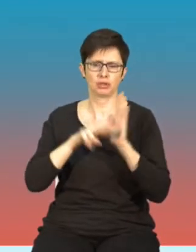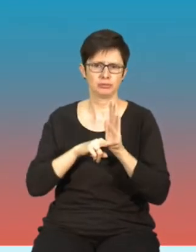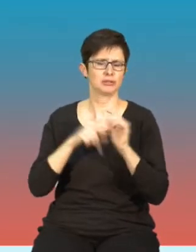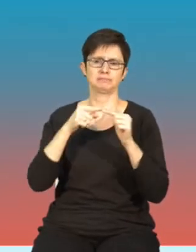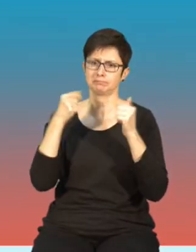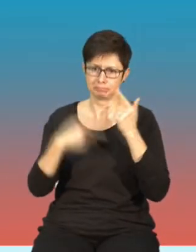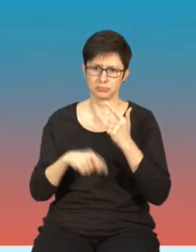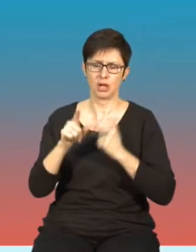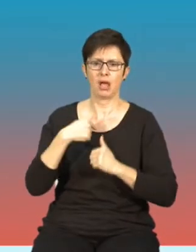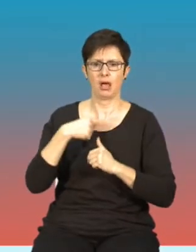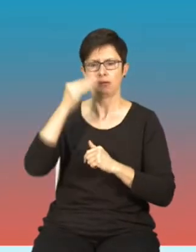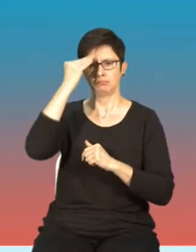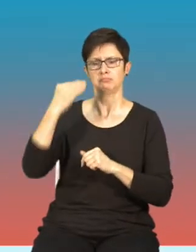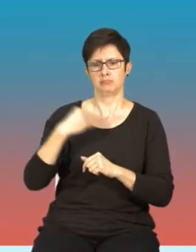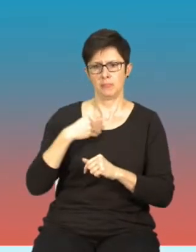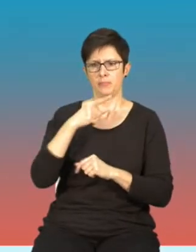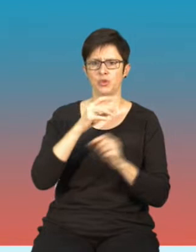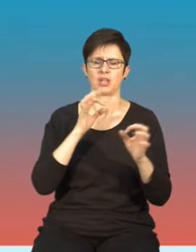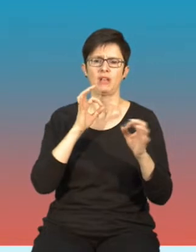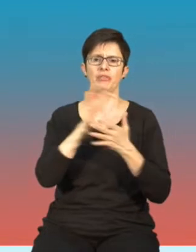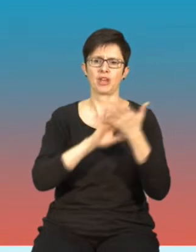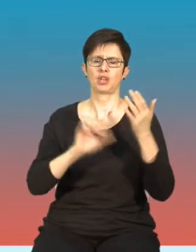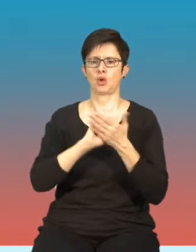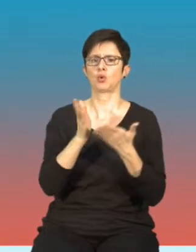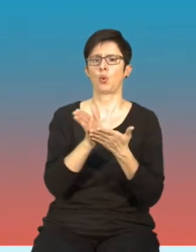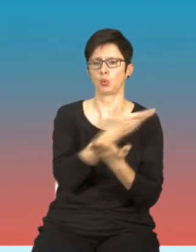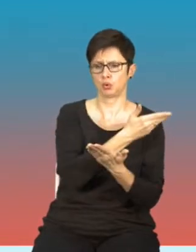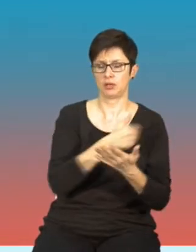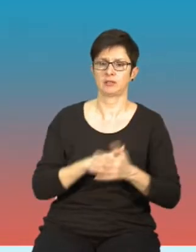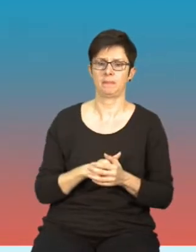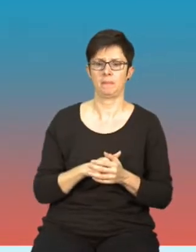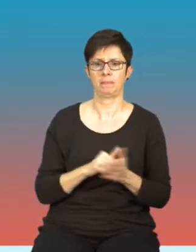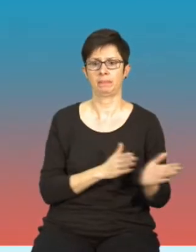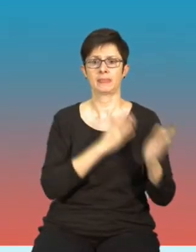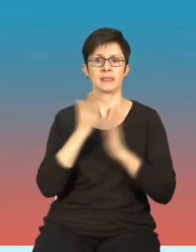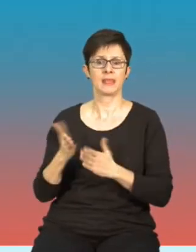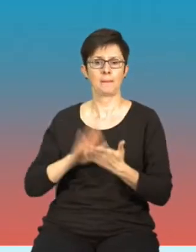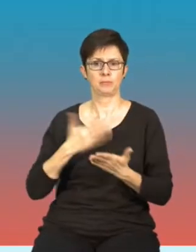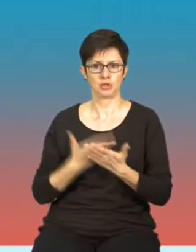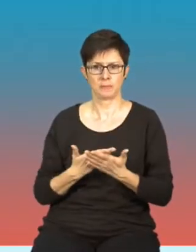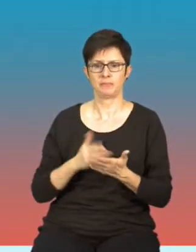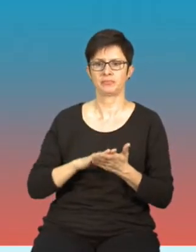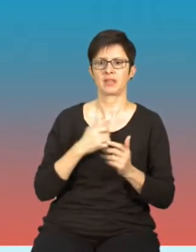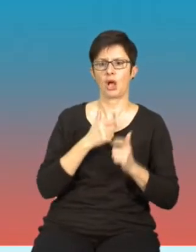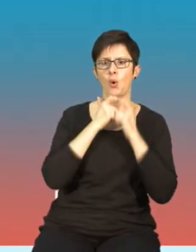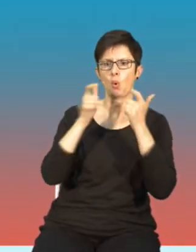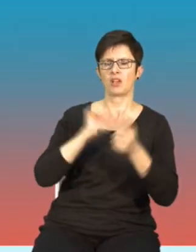o usunięciu tej treści. Innym przykładem jest zgłaszanie fałszywych kont.